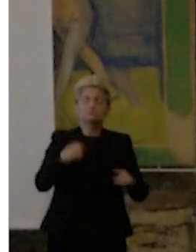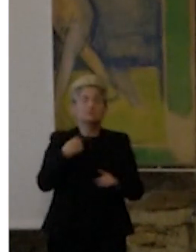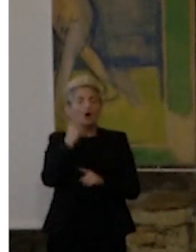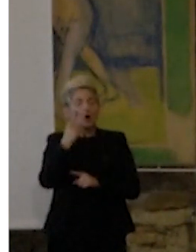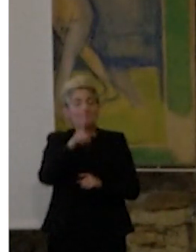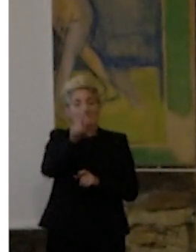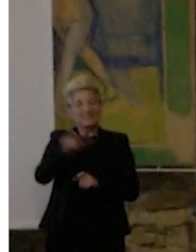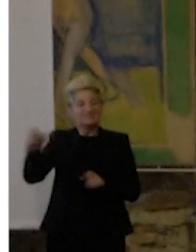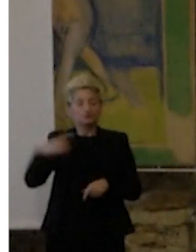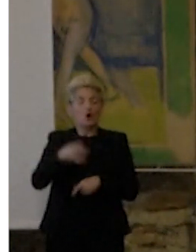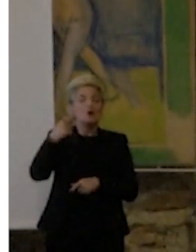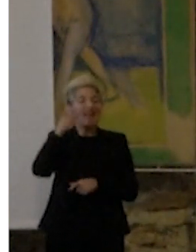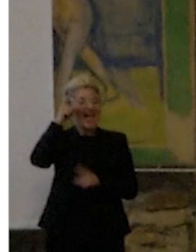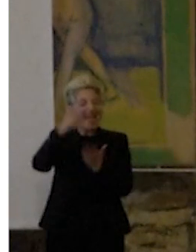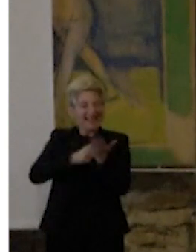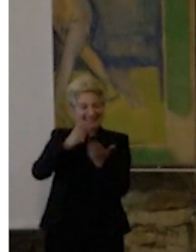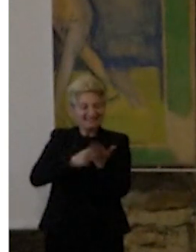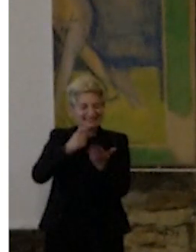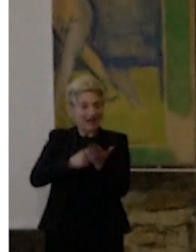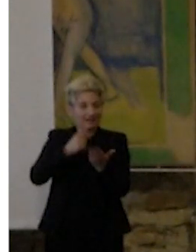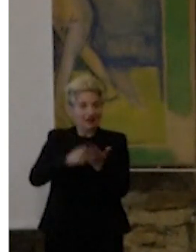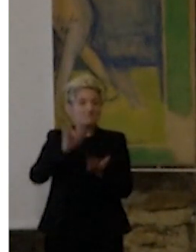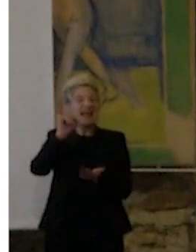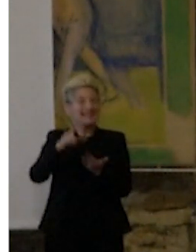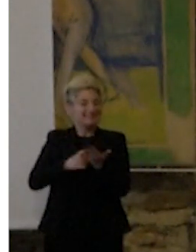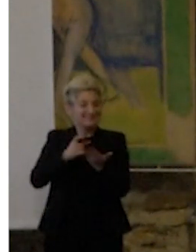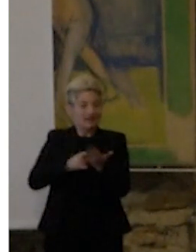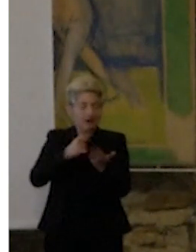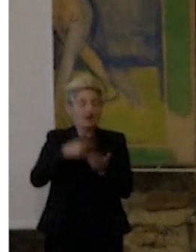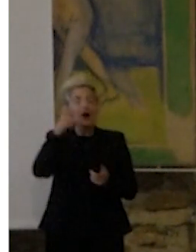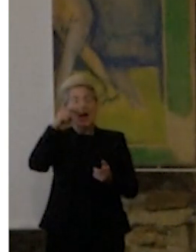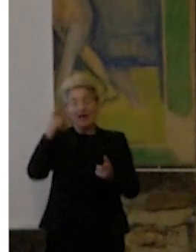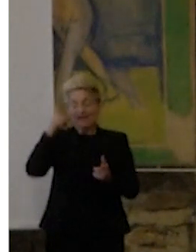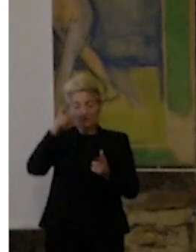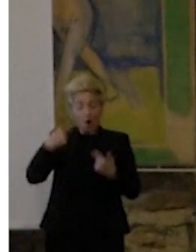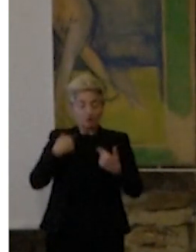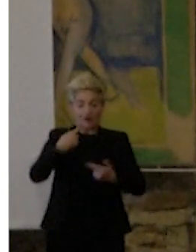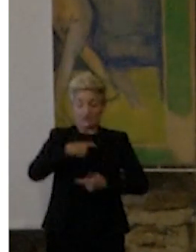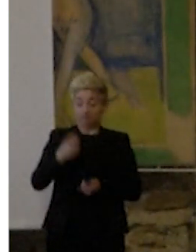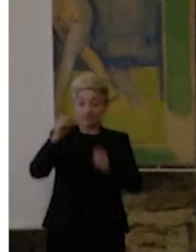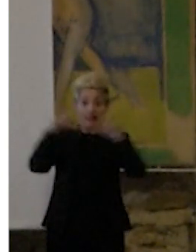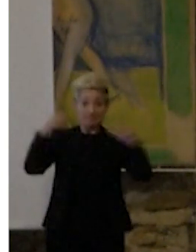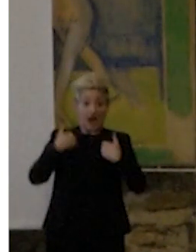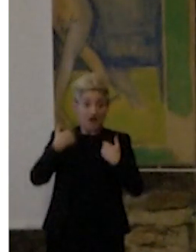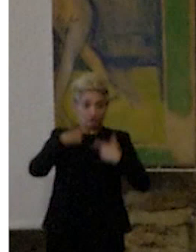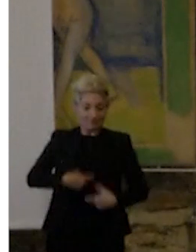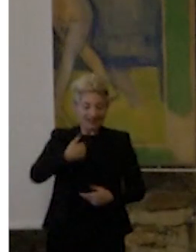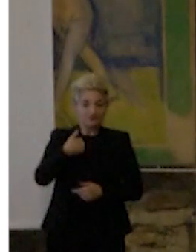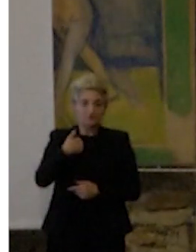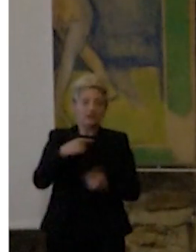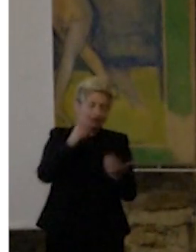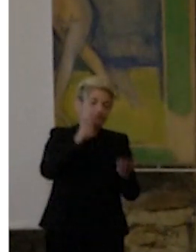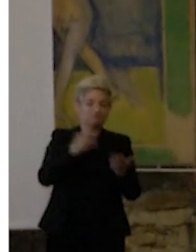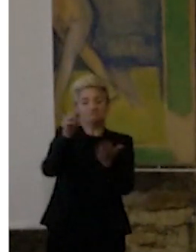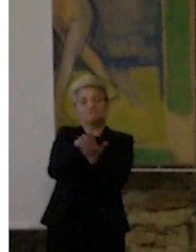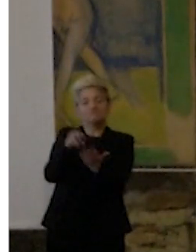Instagram le loro proprie immagini che nascono e crescono attraverso l'osservazione. Questo